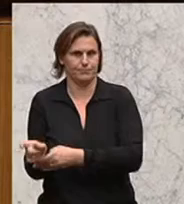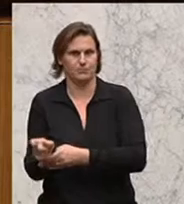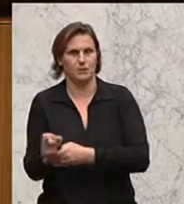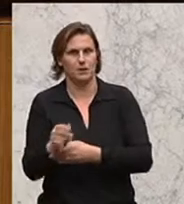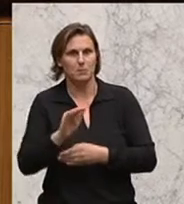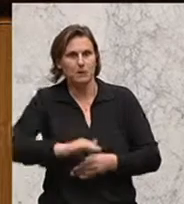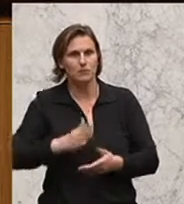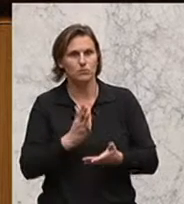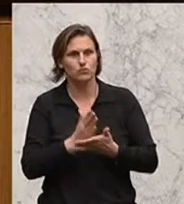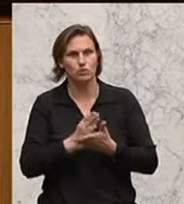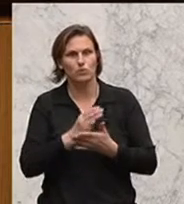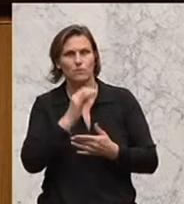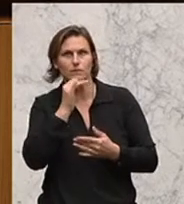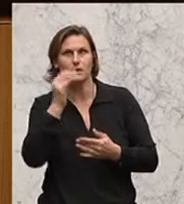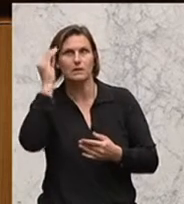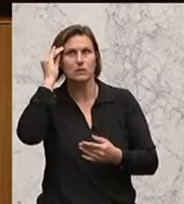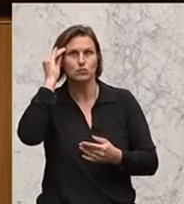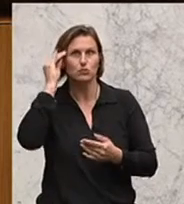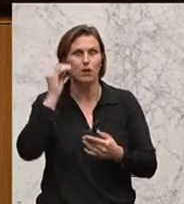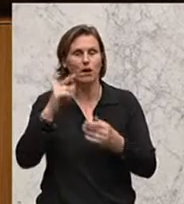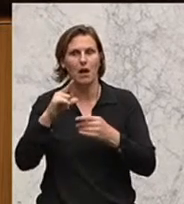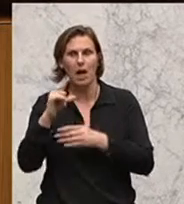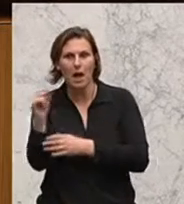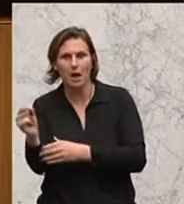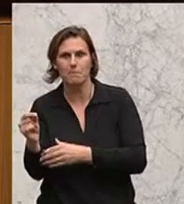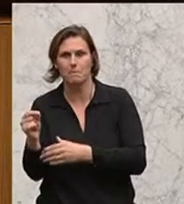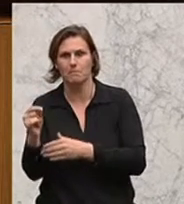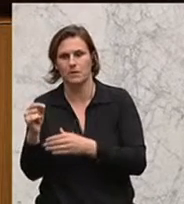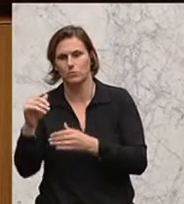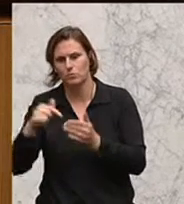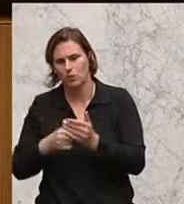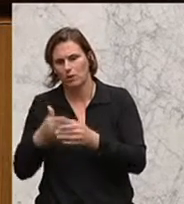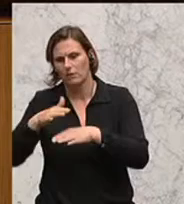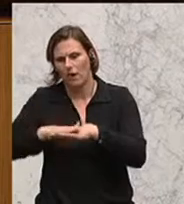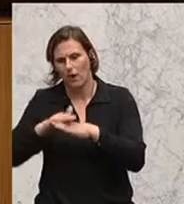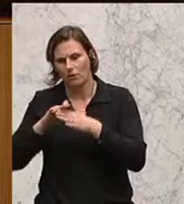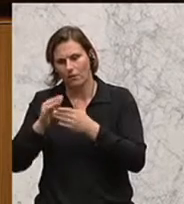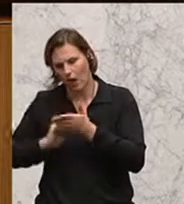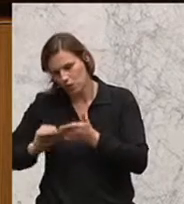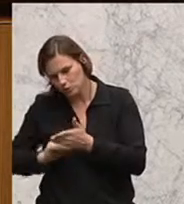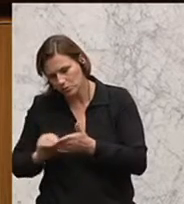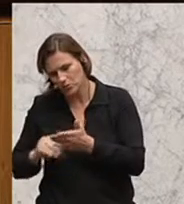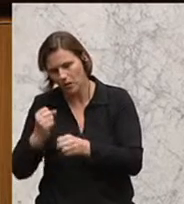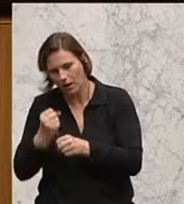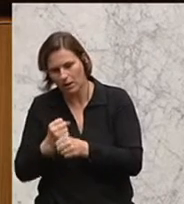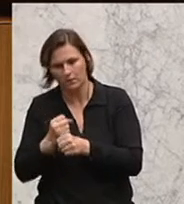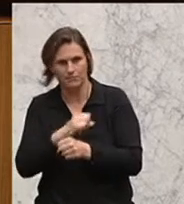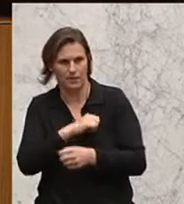das in der Schule nicht das lernt, was es lernen soll, dann nach Hause geht mit der Hausübung und sich dann zu Hause niemand um ihn kümmert.